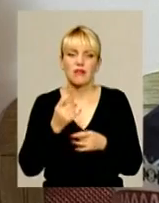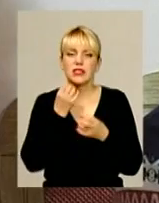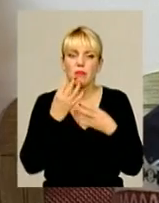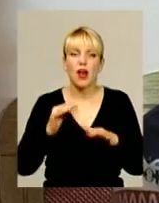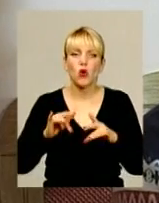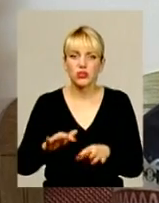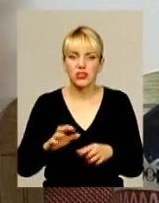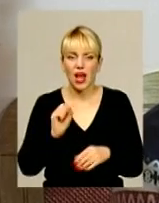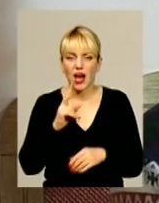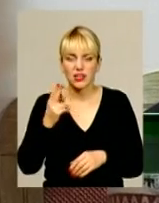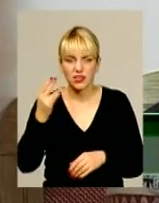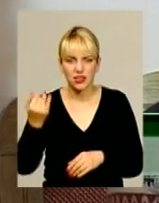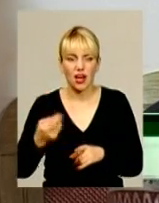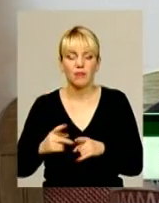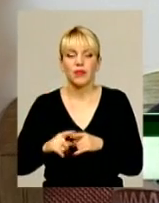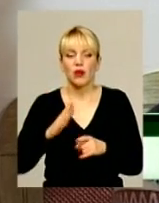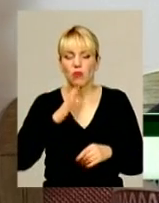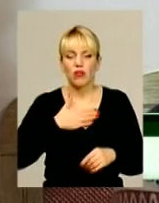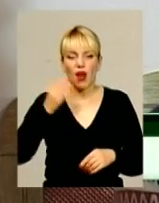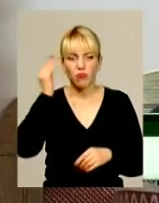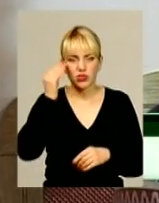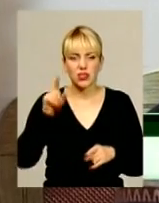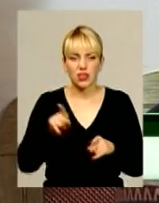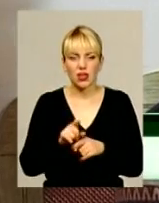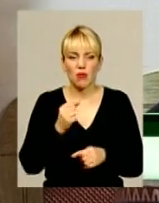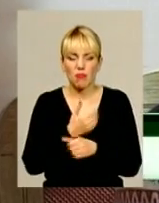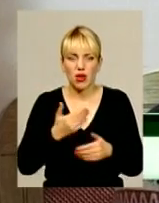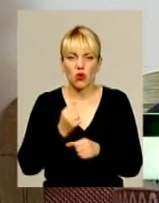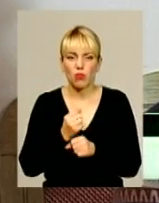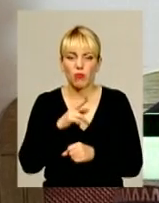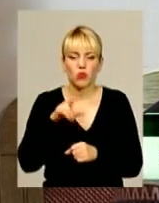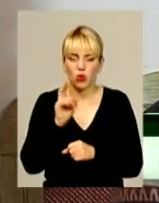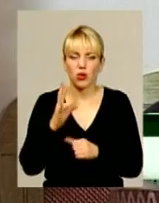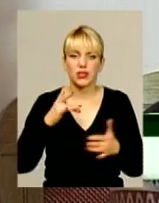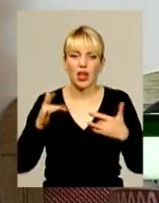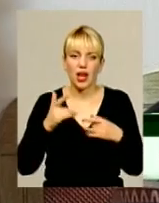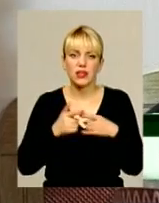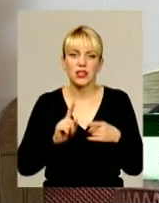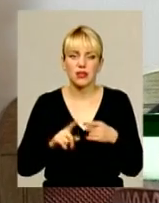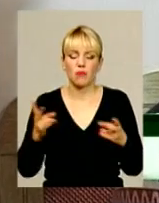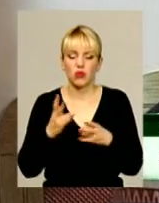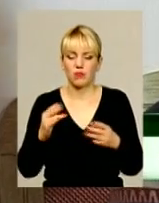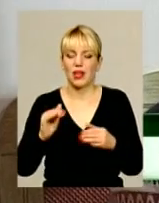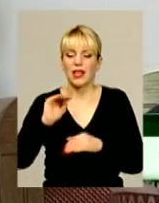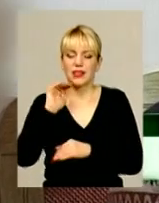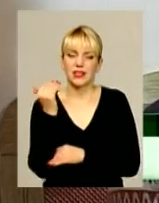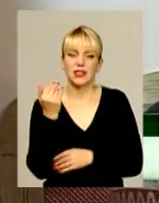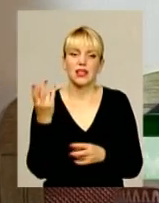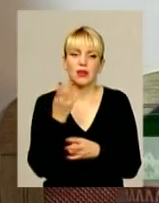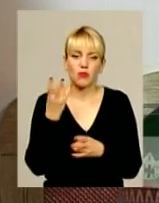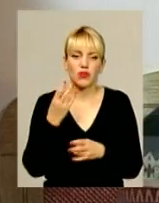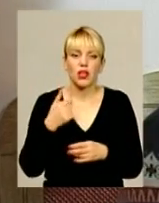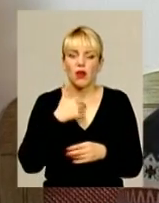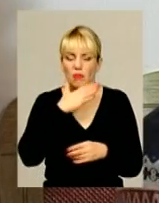Ростиславом, він мене підтримав цій позиції, що ми робимо док-док-театр, нам потрібна дитина, реальний ревесник «Оскара». Ми маємо